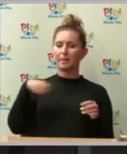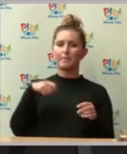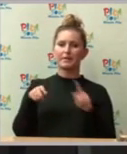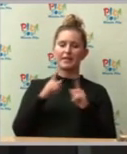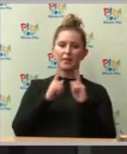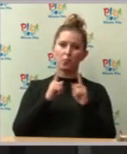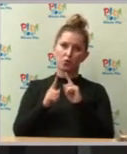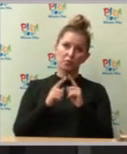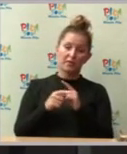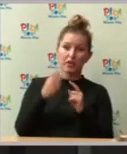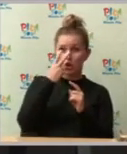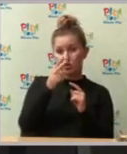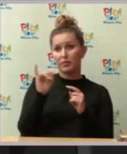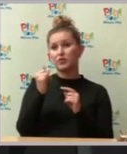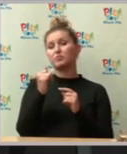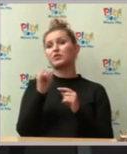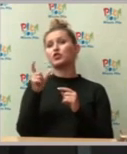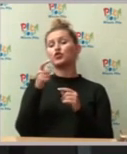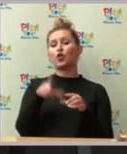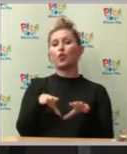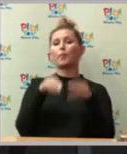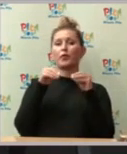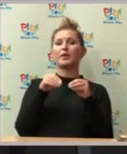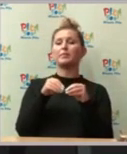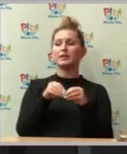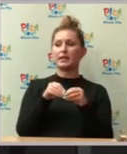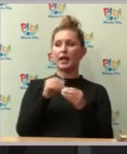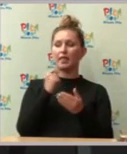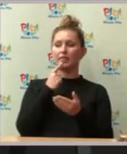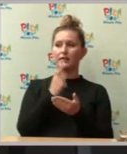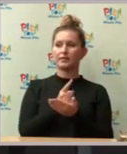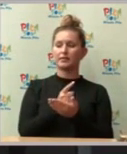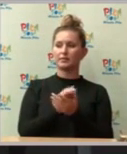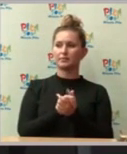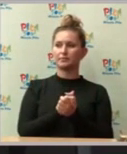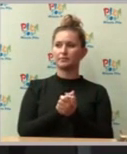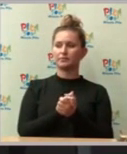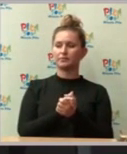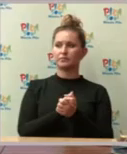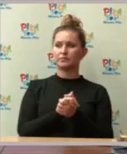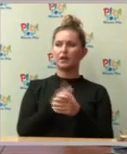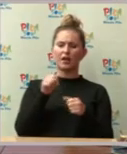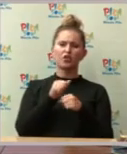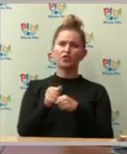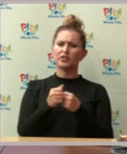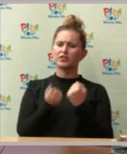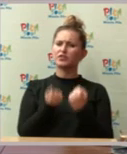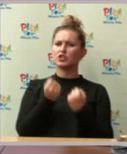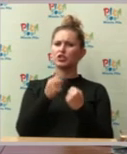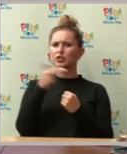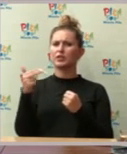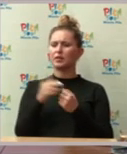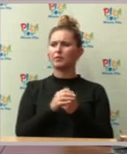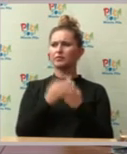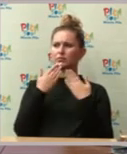wniosku, ale prawdą jest to, że teren ten jest wstydliwy dla naszego miasta, jako że jest w samym centrum i tu w pełni się z